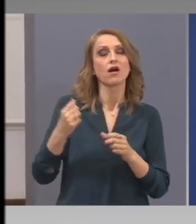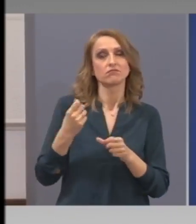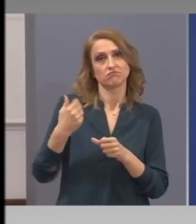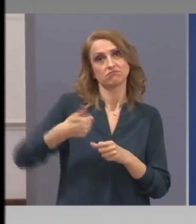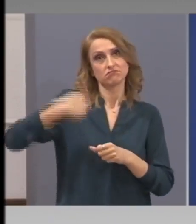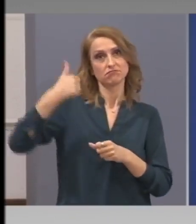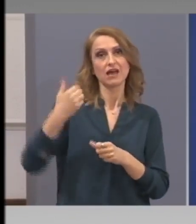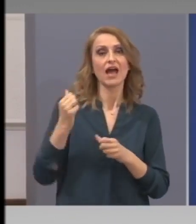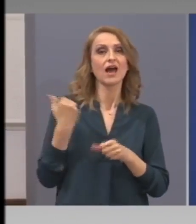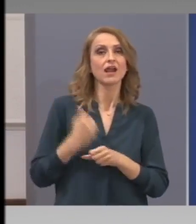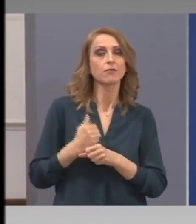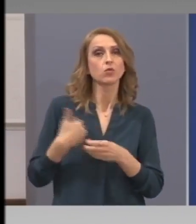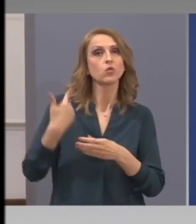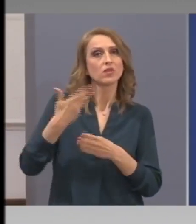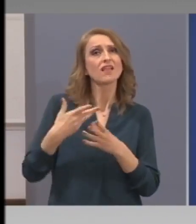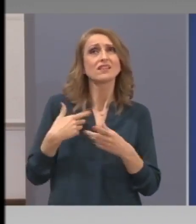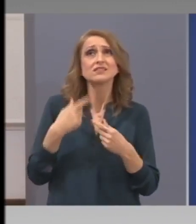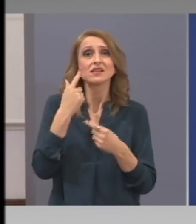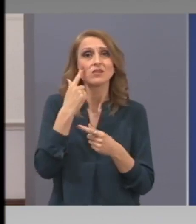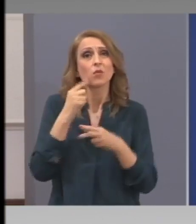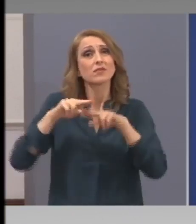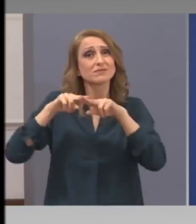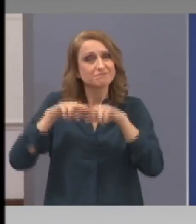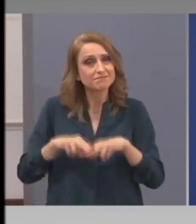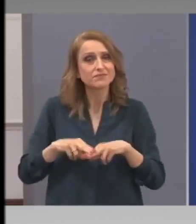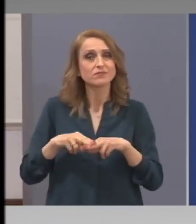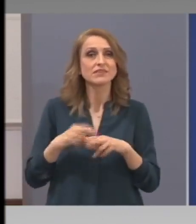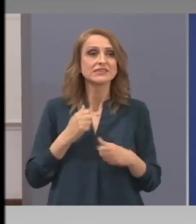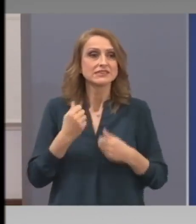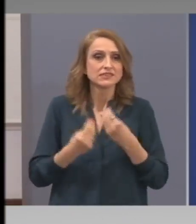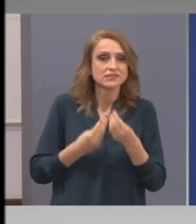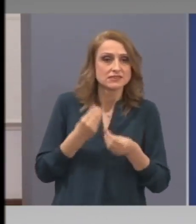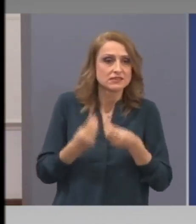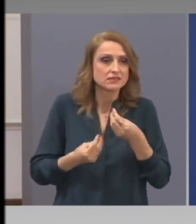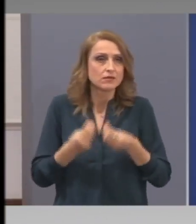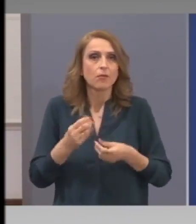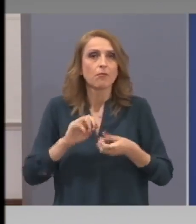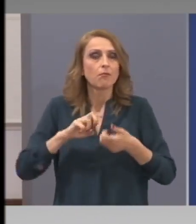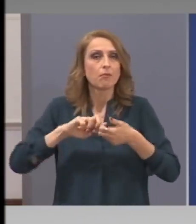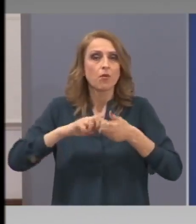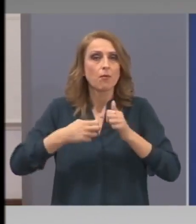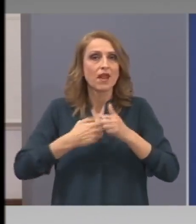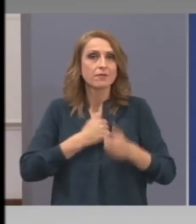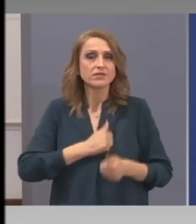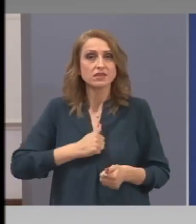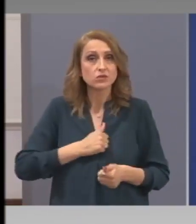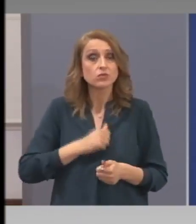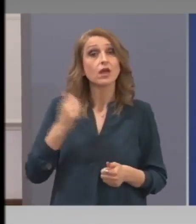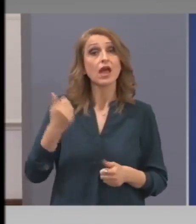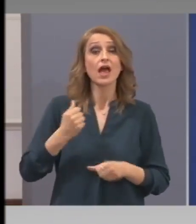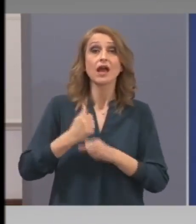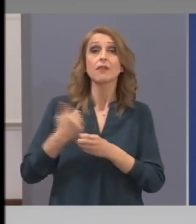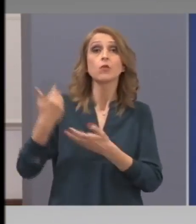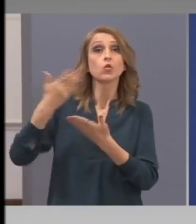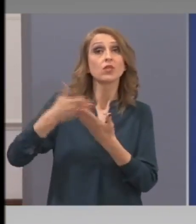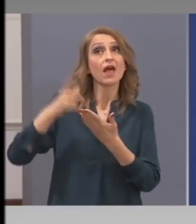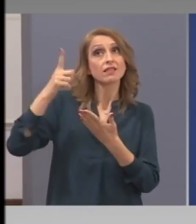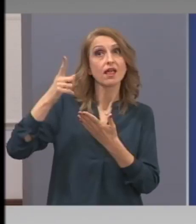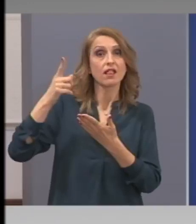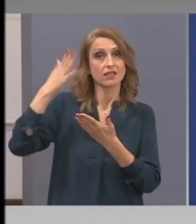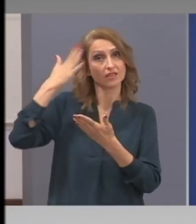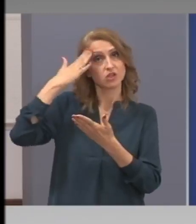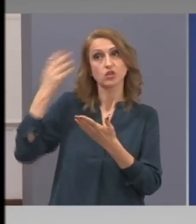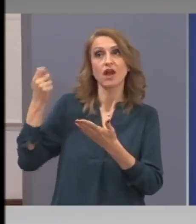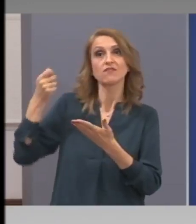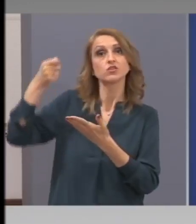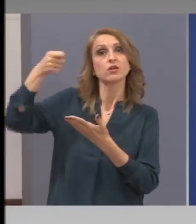в следващите няколко месеца, но по повод на кризата изпитват затруднения, техният работодател ще получи помощ от държавата, за да ги